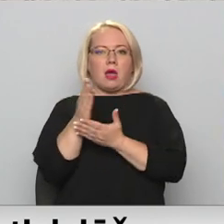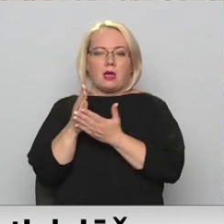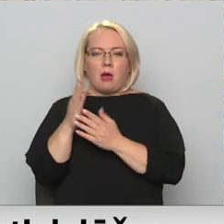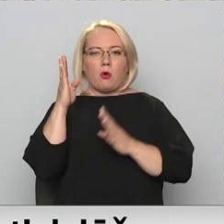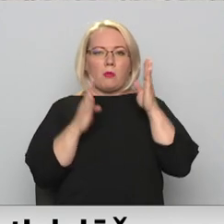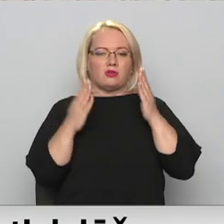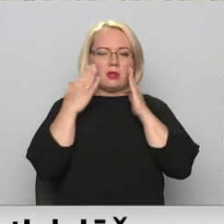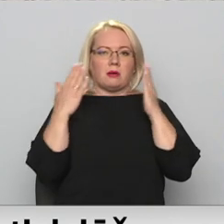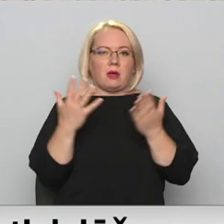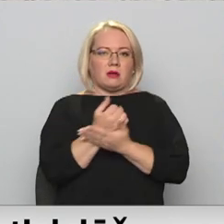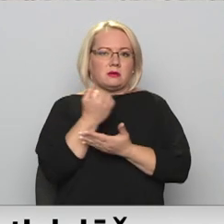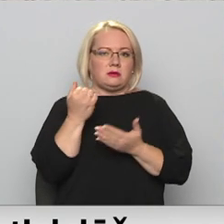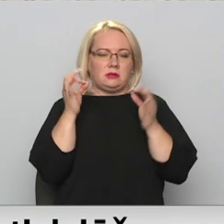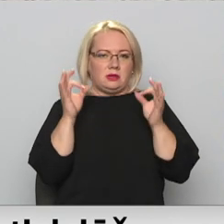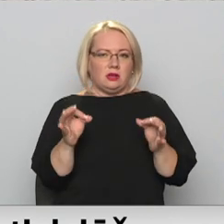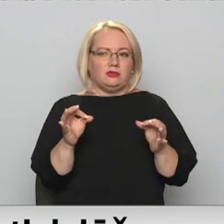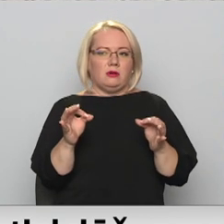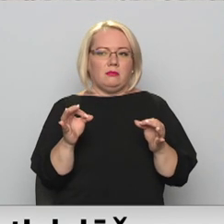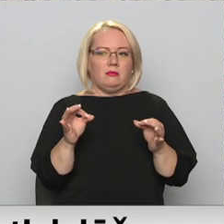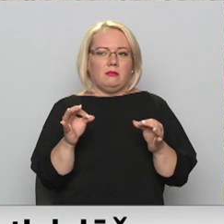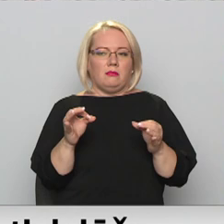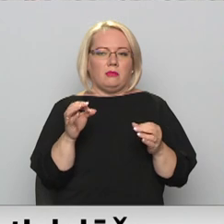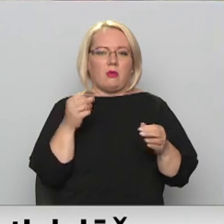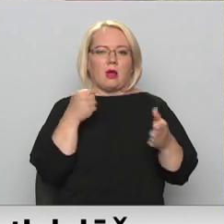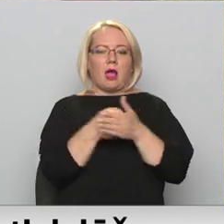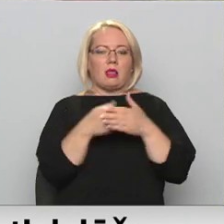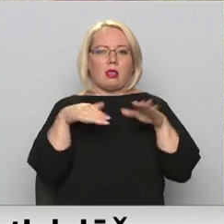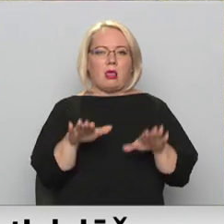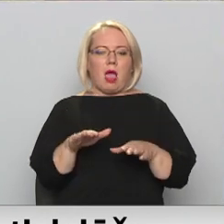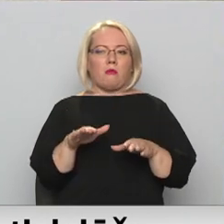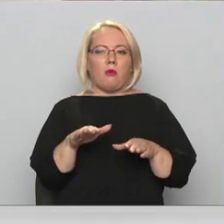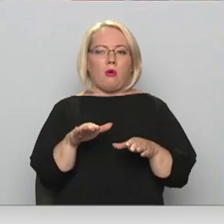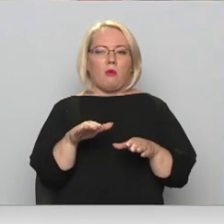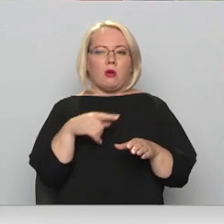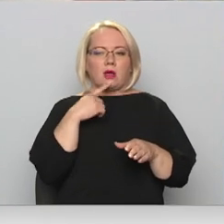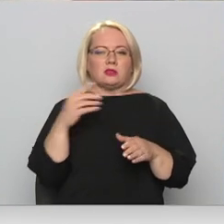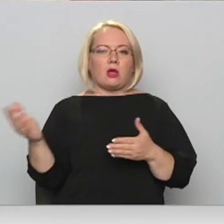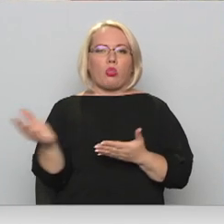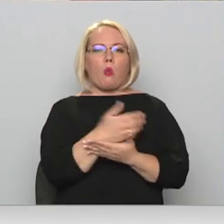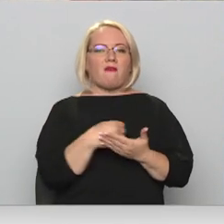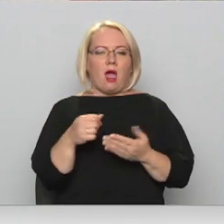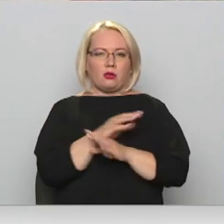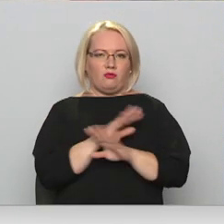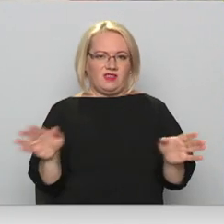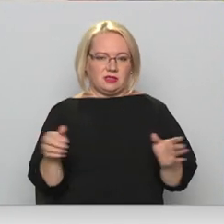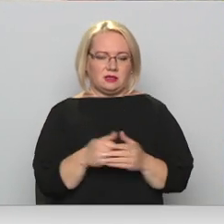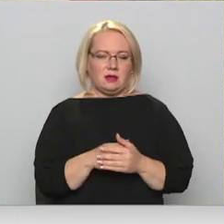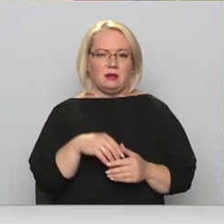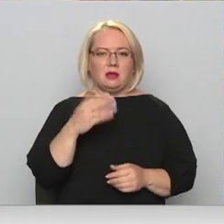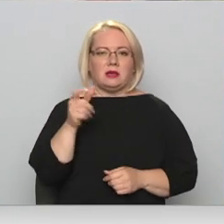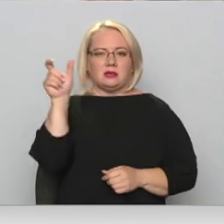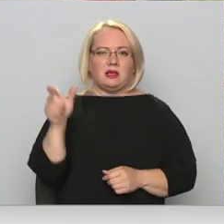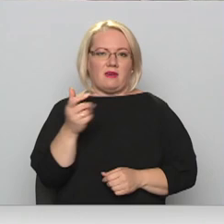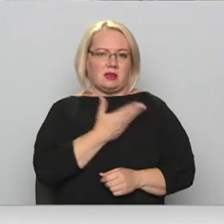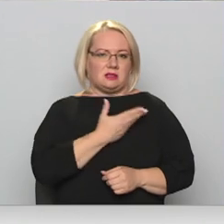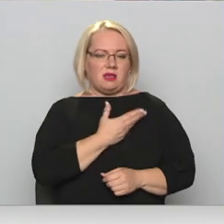nemāk atrast, tad tiešām galējo lēmumu novākt un visu. Vai tad cilvēku dzīvība